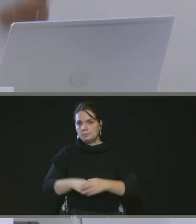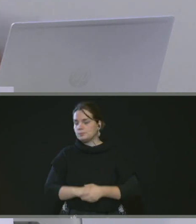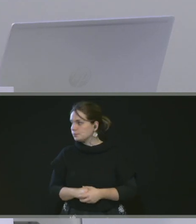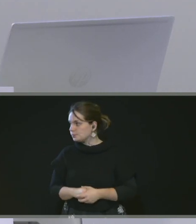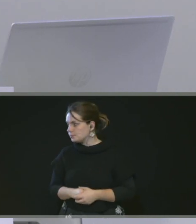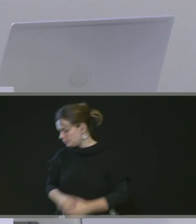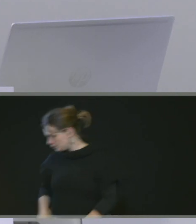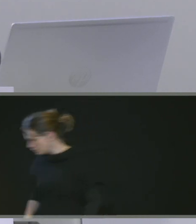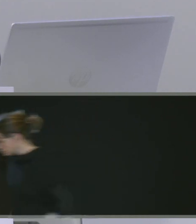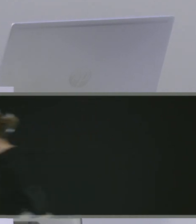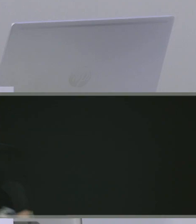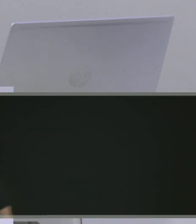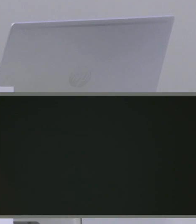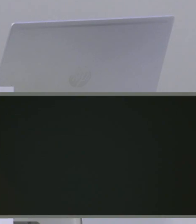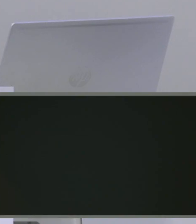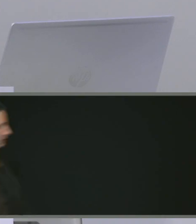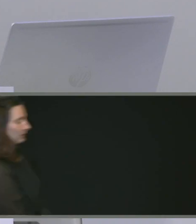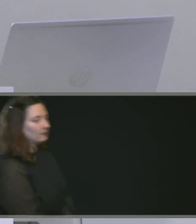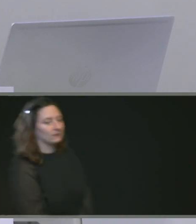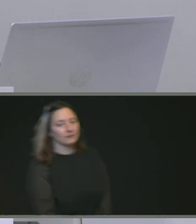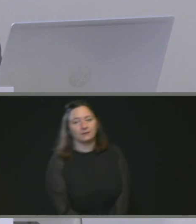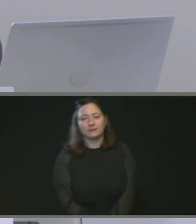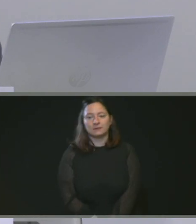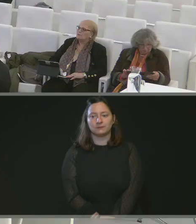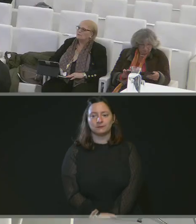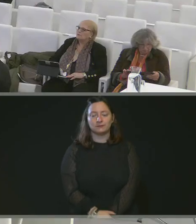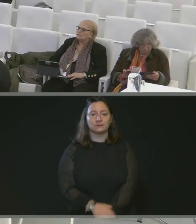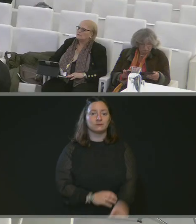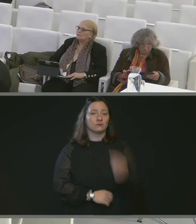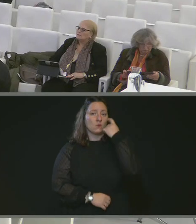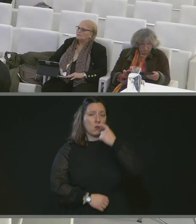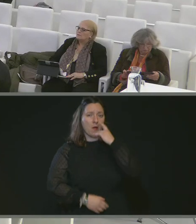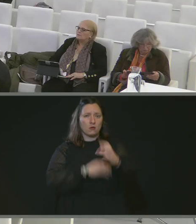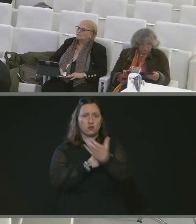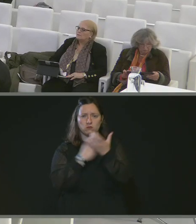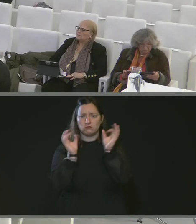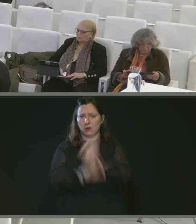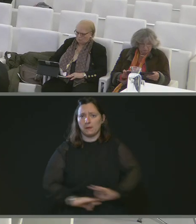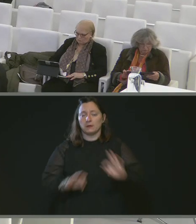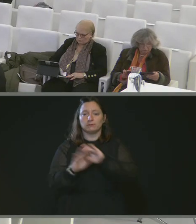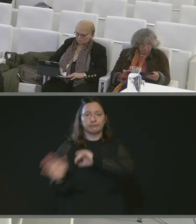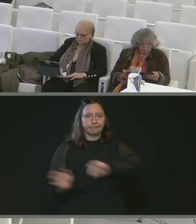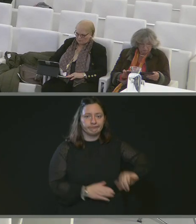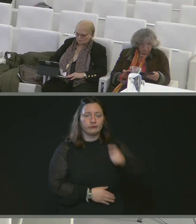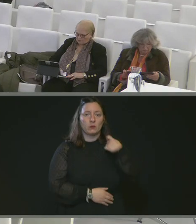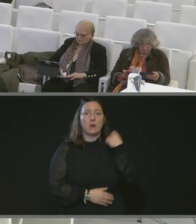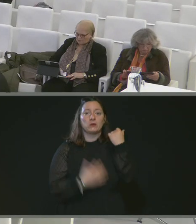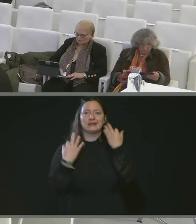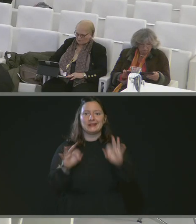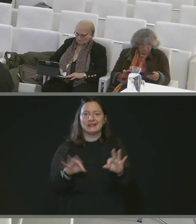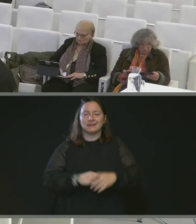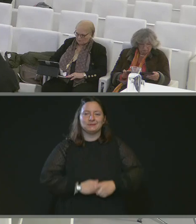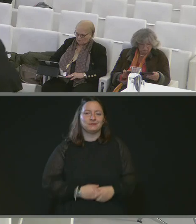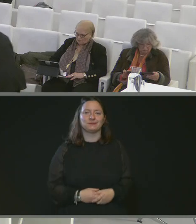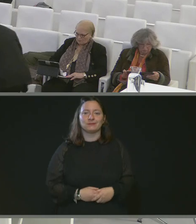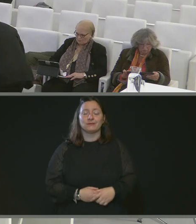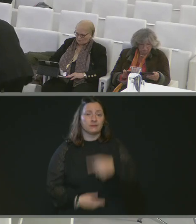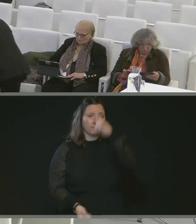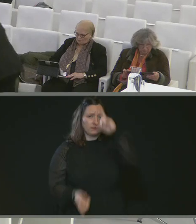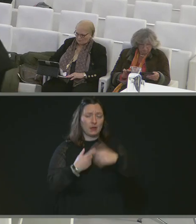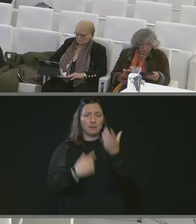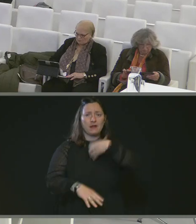Pas d'observation, pas de vote contre, pas d'abstention, unanimité. La numéro 10, Abdelkrim Marchani. Toujours dans l'aide à l